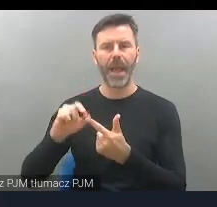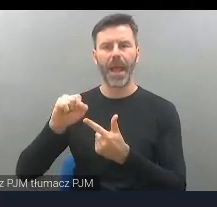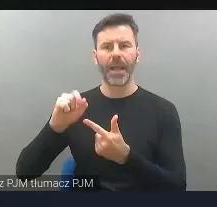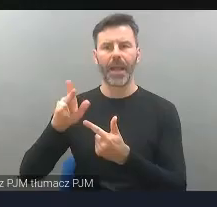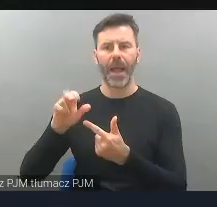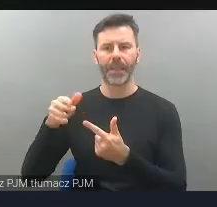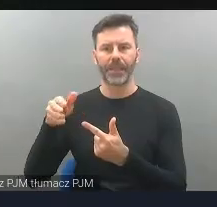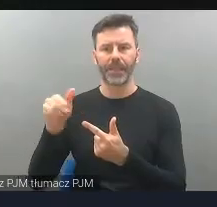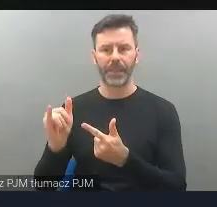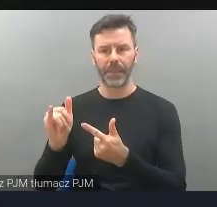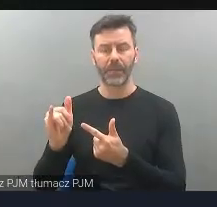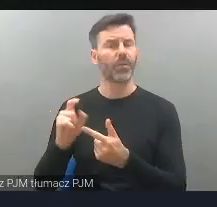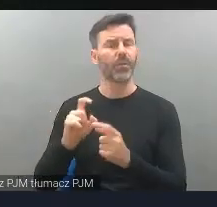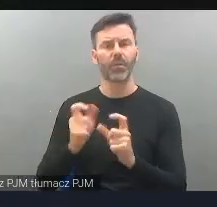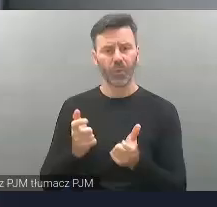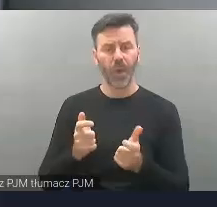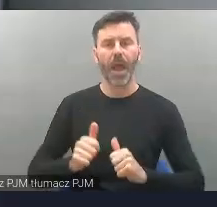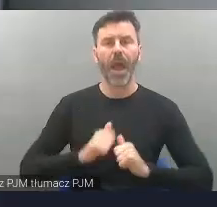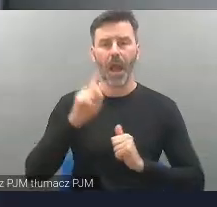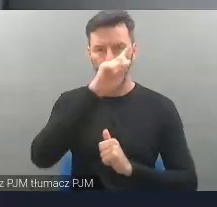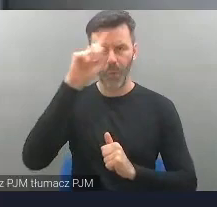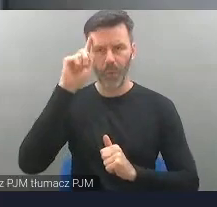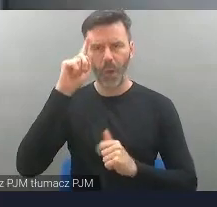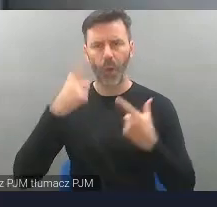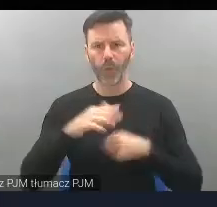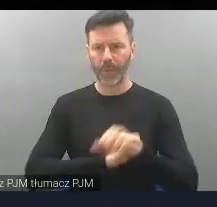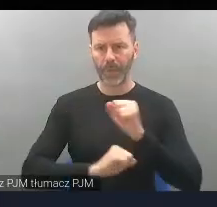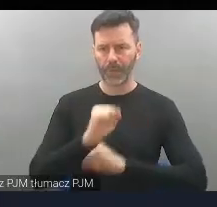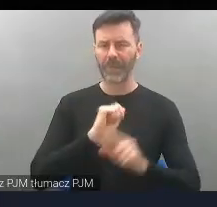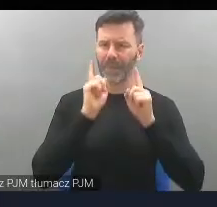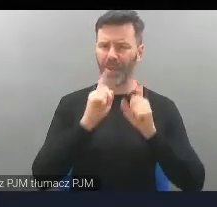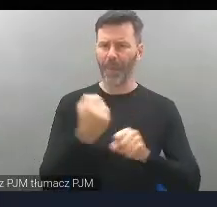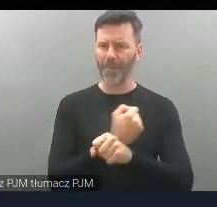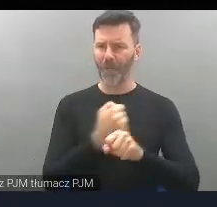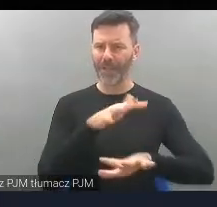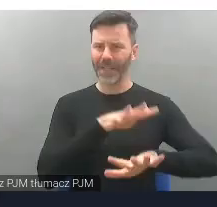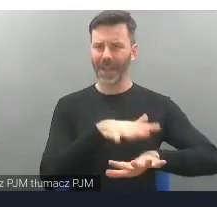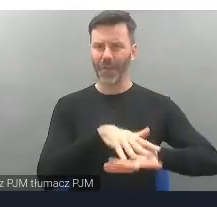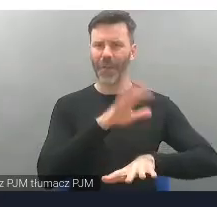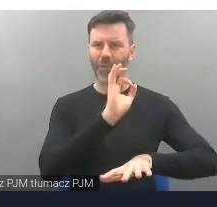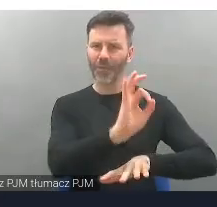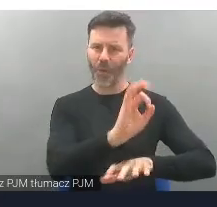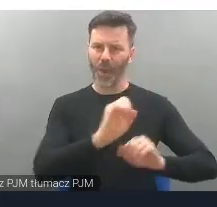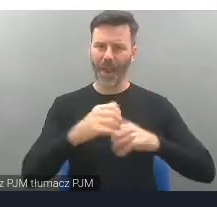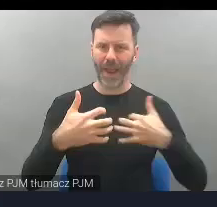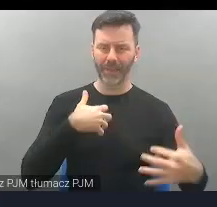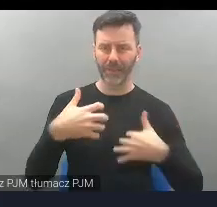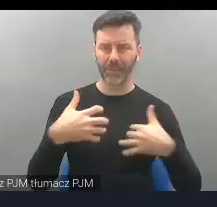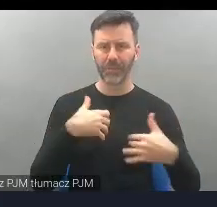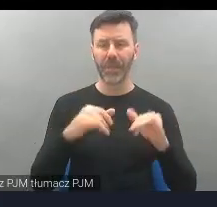potraktowanie ich twórczości poprzez profesjonalne przygotowanie wystaw, sztuka jako jeden z ważnych sposobów